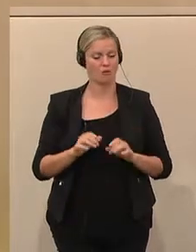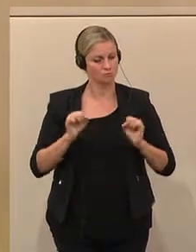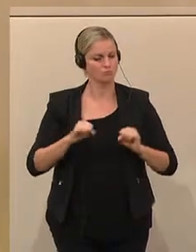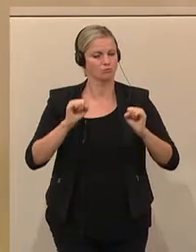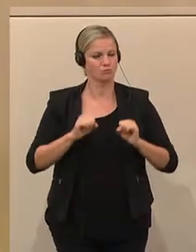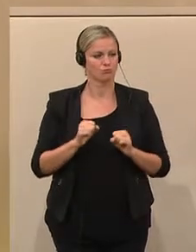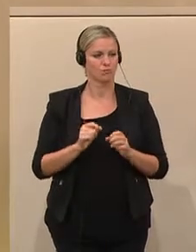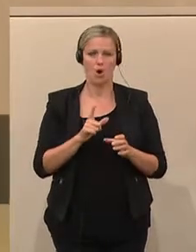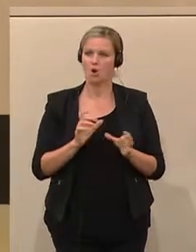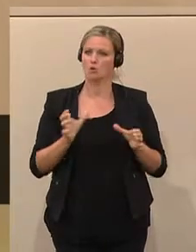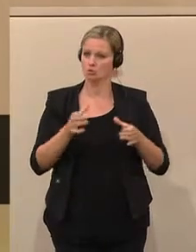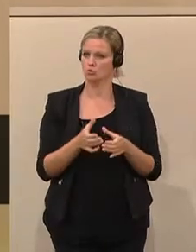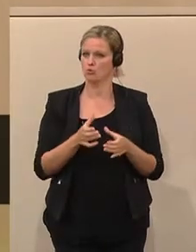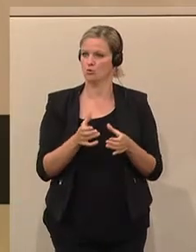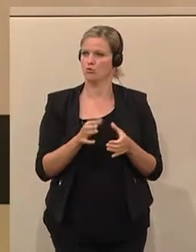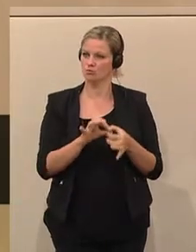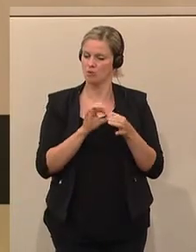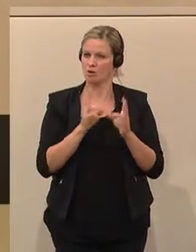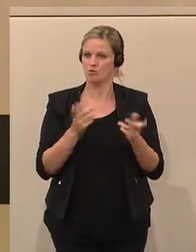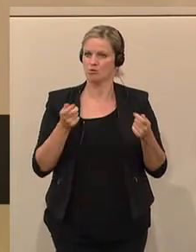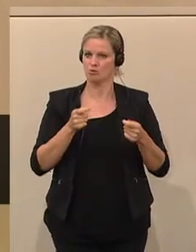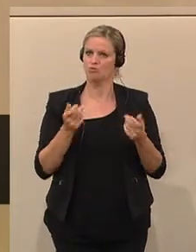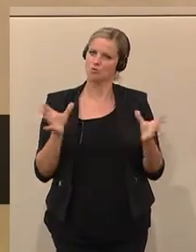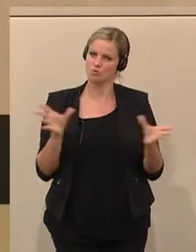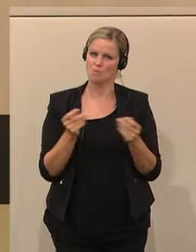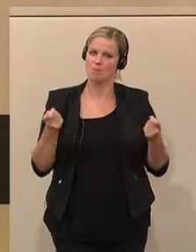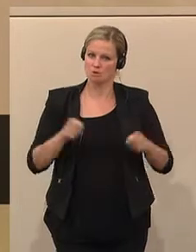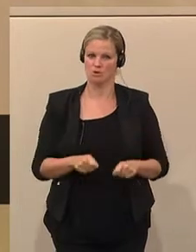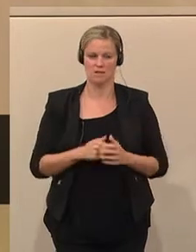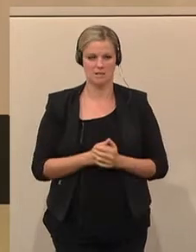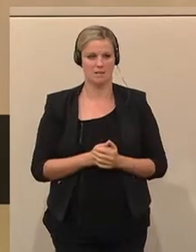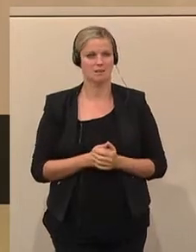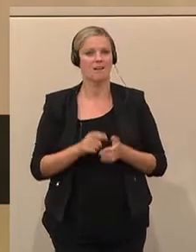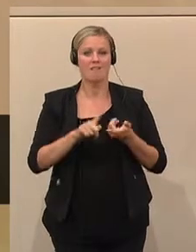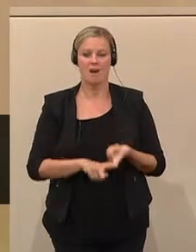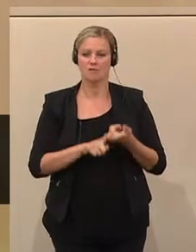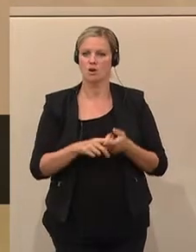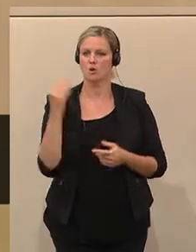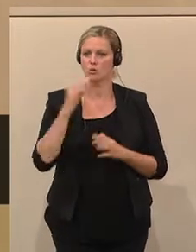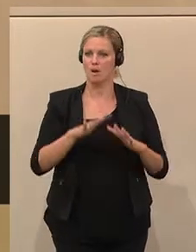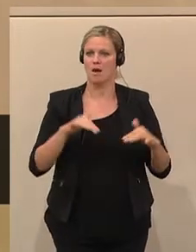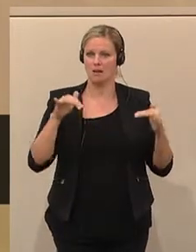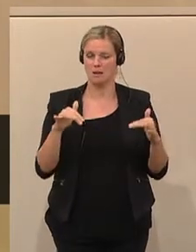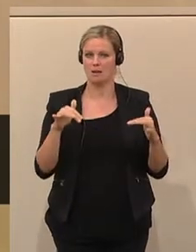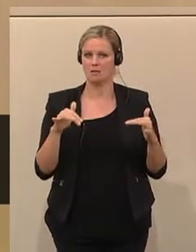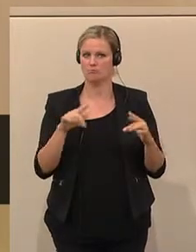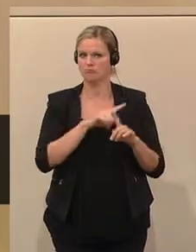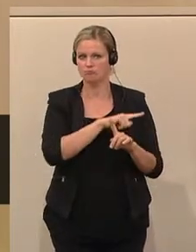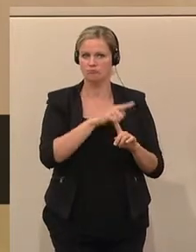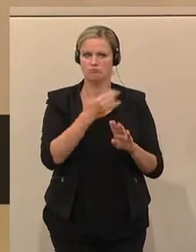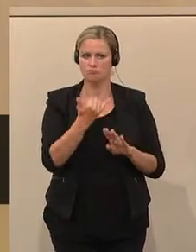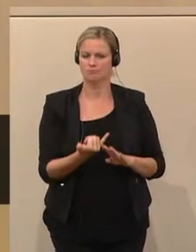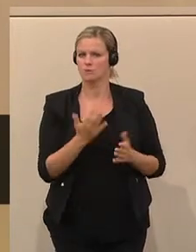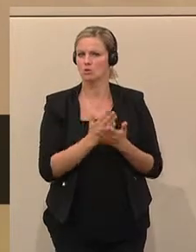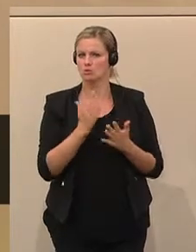dem Ausschluss entsprechend auch heute hier das gemeinsam beschließen wird, diese gesetzliche Verankerung des Schülerparlaments, das ja bis dato schon eine